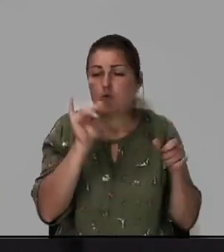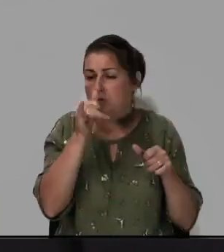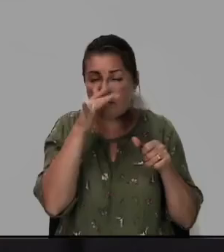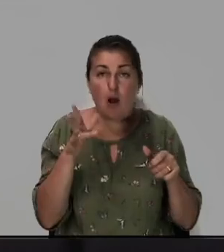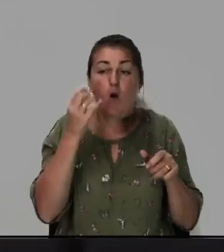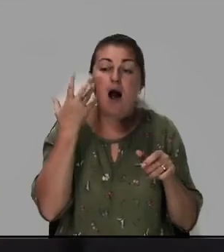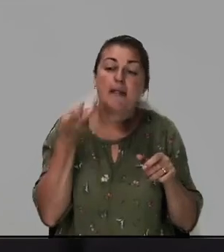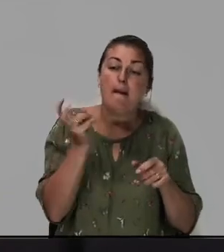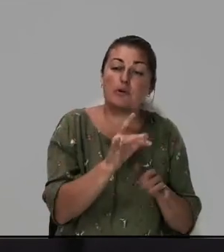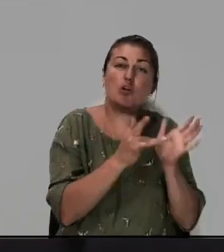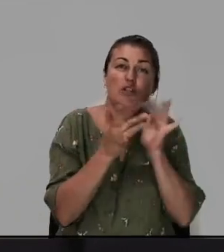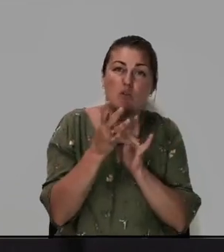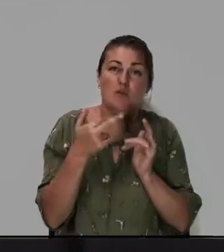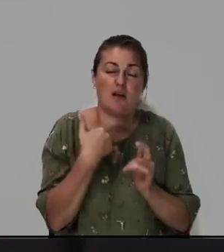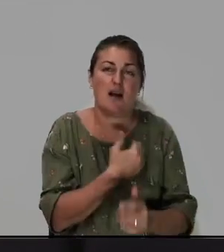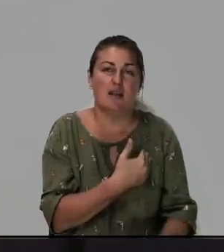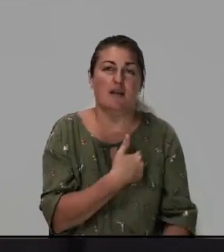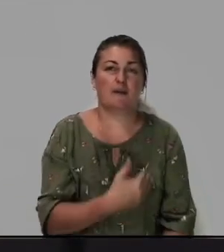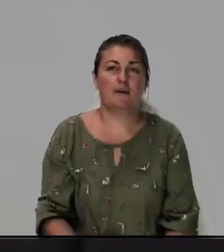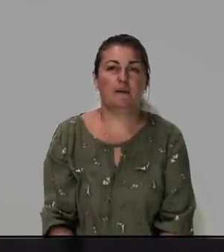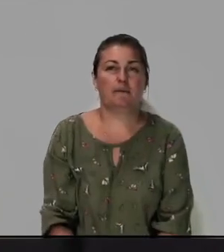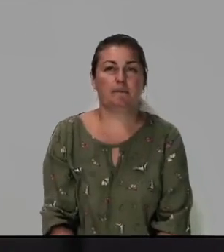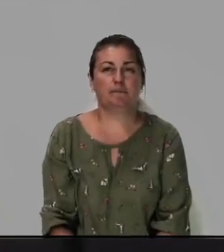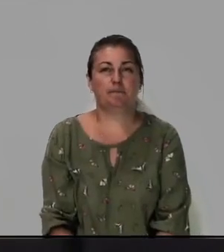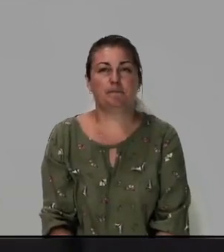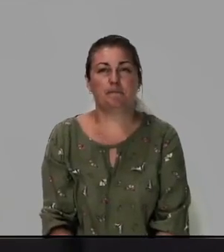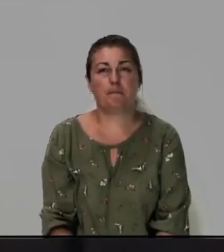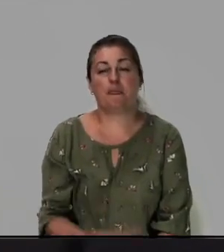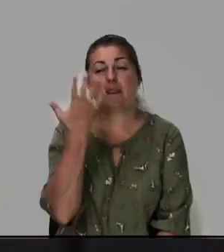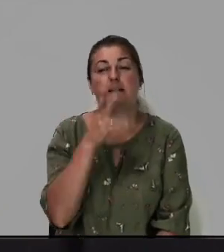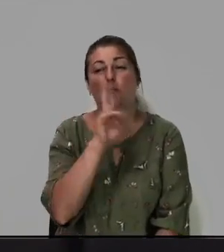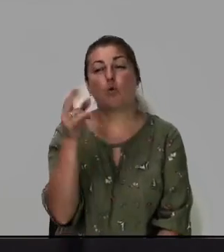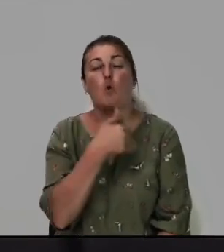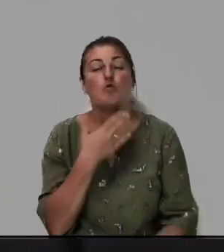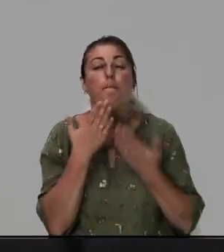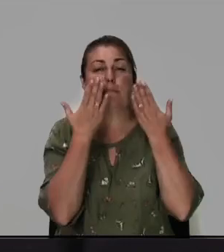когда пришел Иисус я хотел если кто хочет прочитать